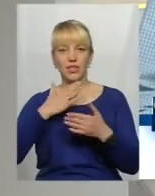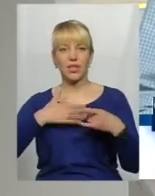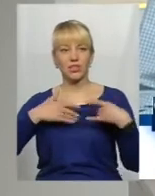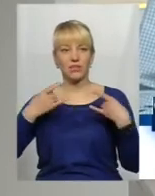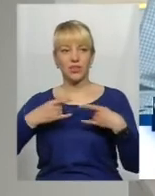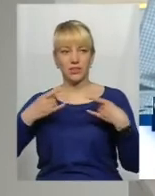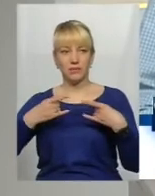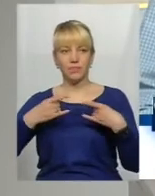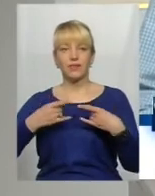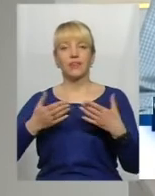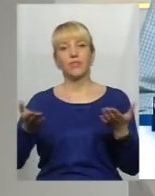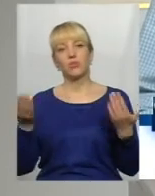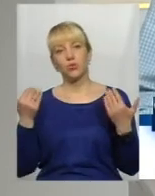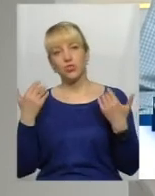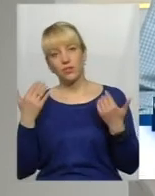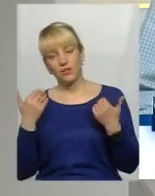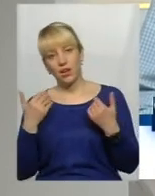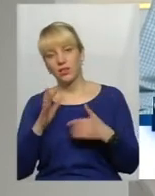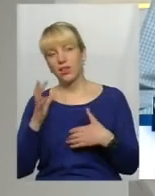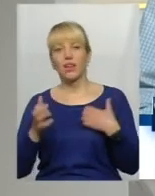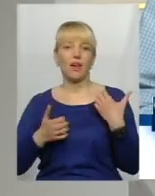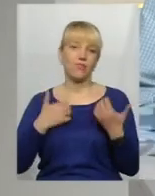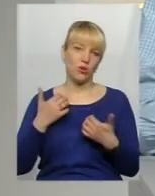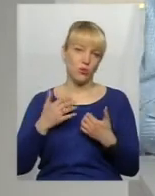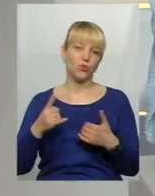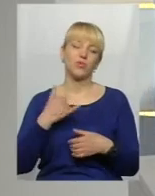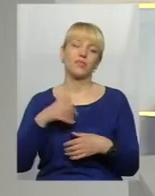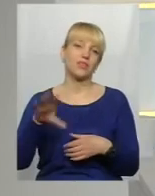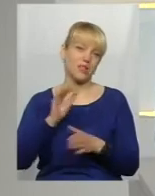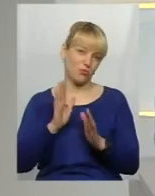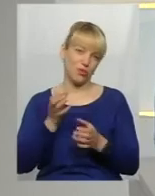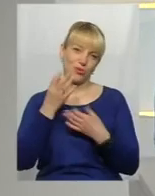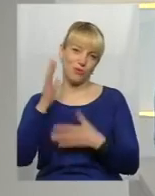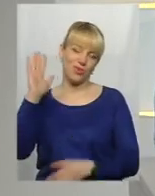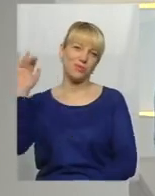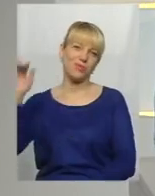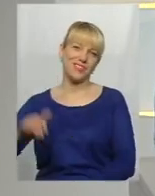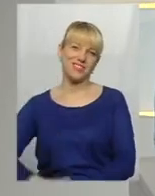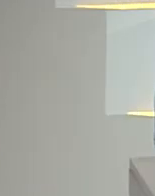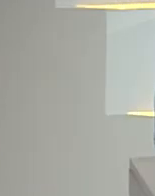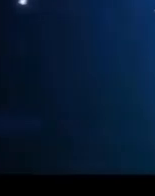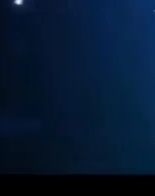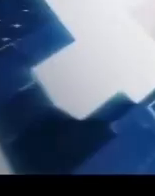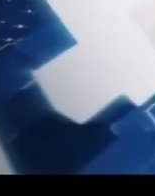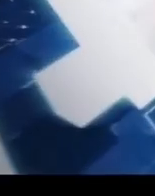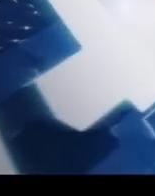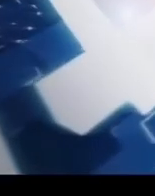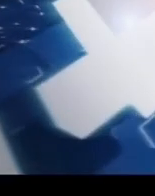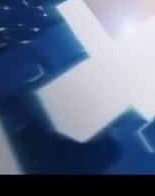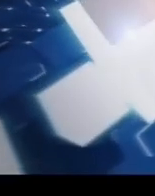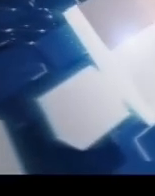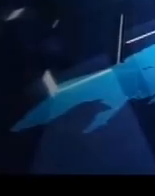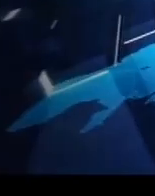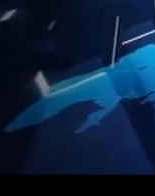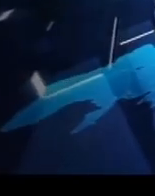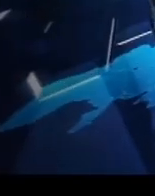35 хвилин. Відпочивайте, не хвилюйтеся, все, у нас буде добре, до зустрічі. хвилюйтеся, до